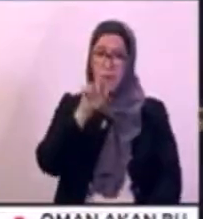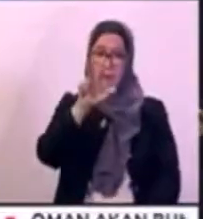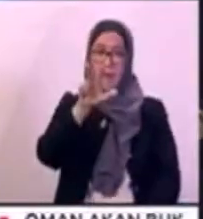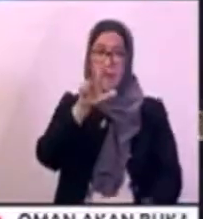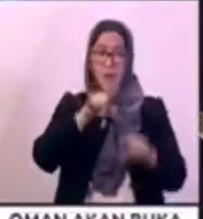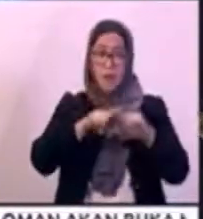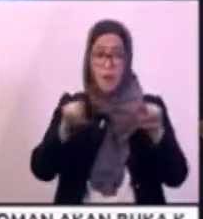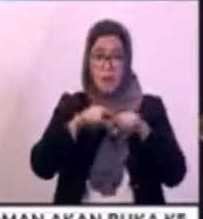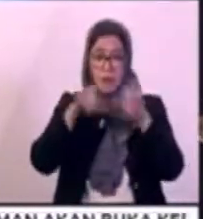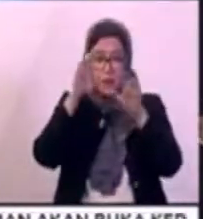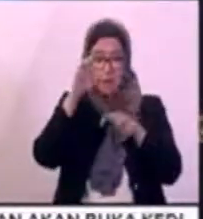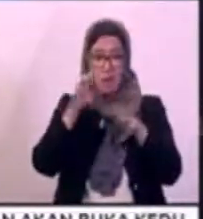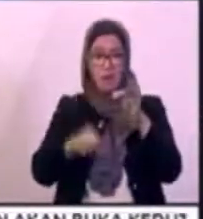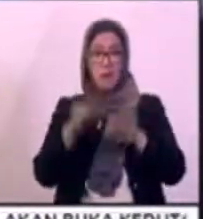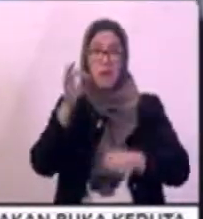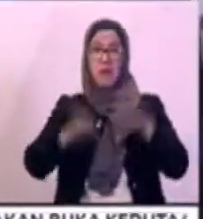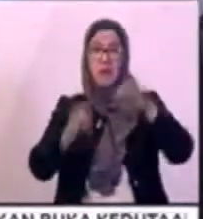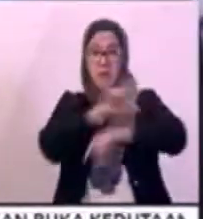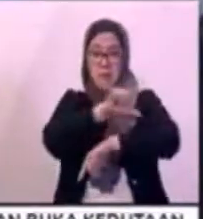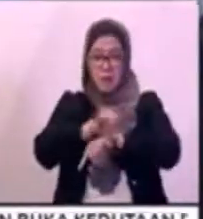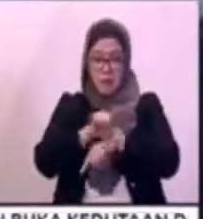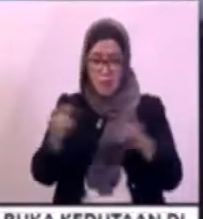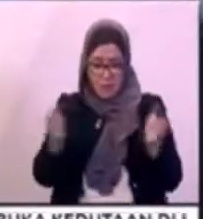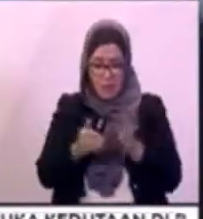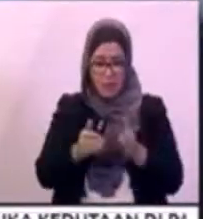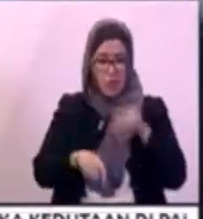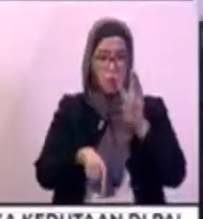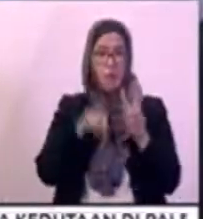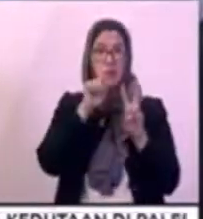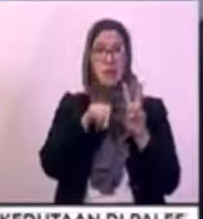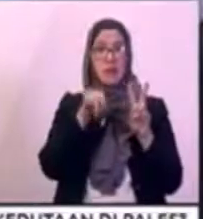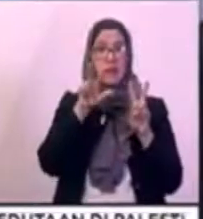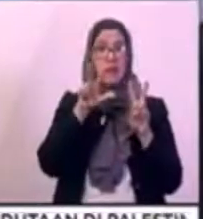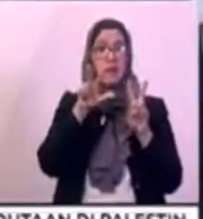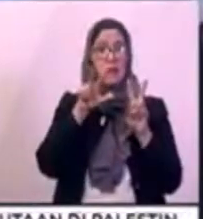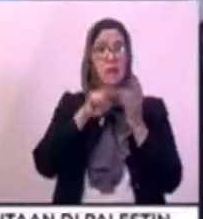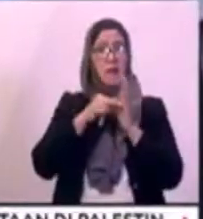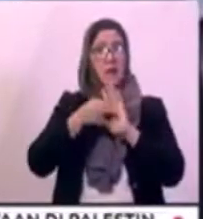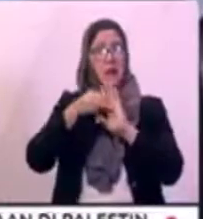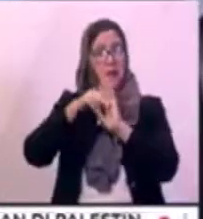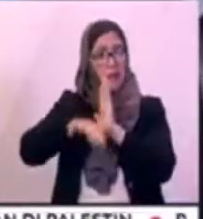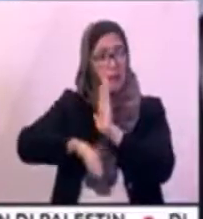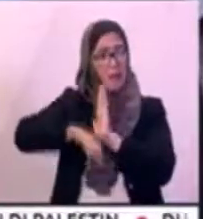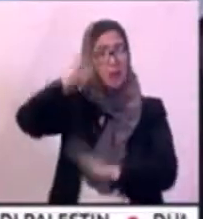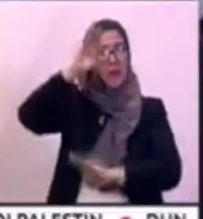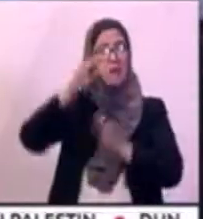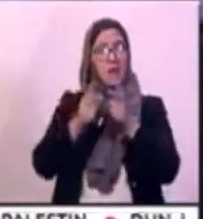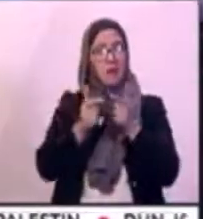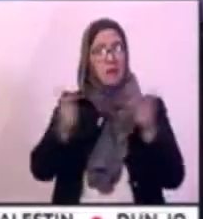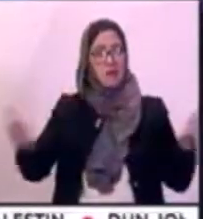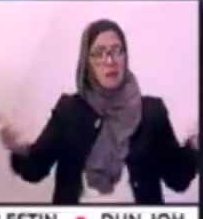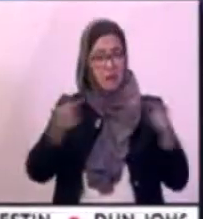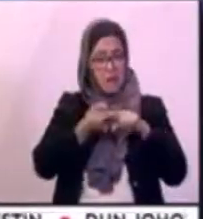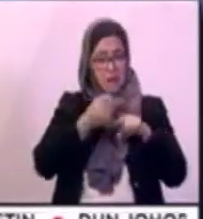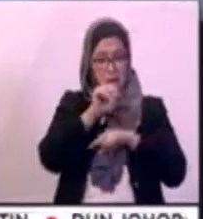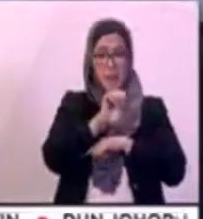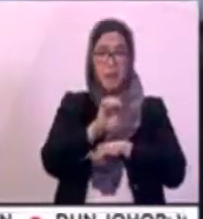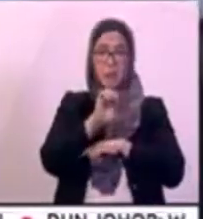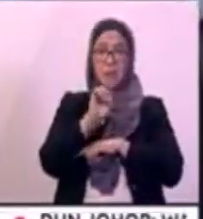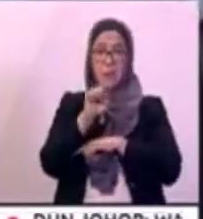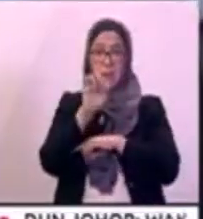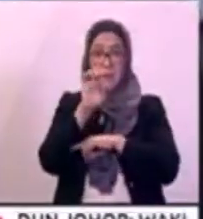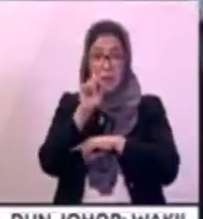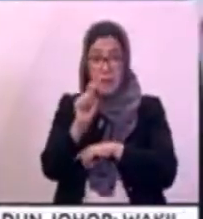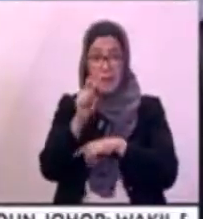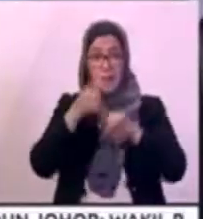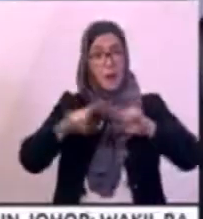jumlahnya dua per tiga luas. Lebih luas daripada kawasan yang estate. Tetapi kawasan